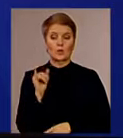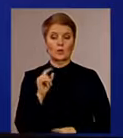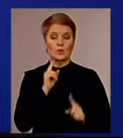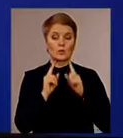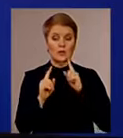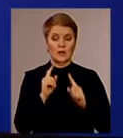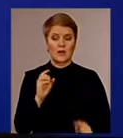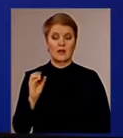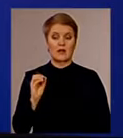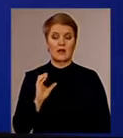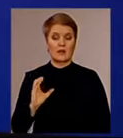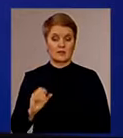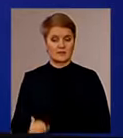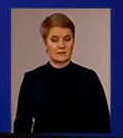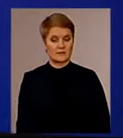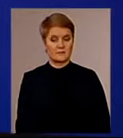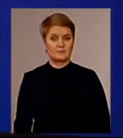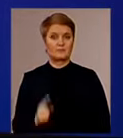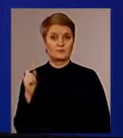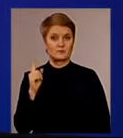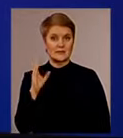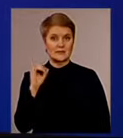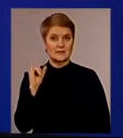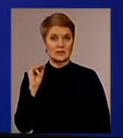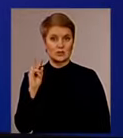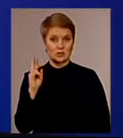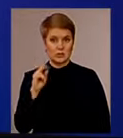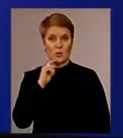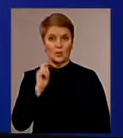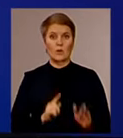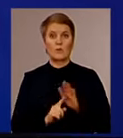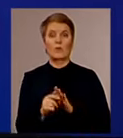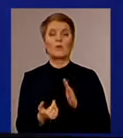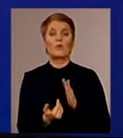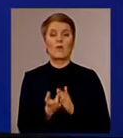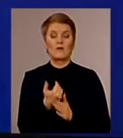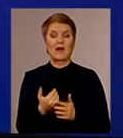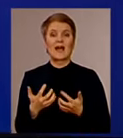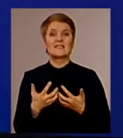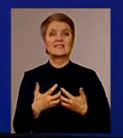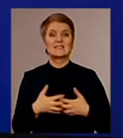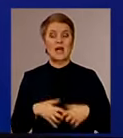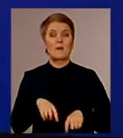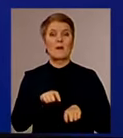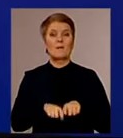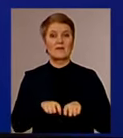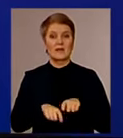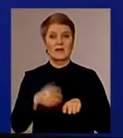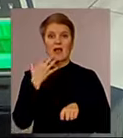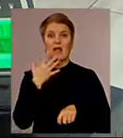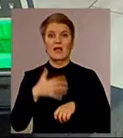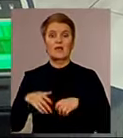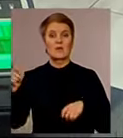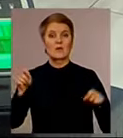З 1 січня в Україні запрацює нова система перевірки іноземних громадян за біометричними паспортами. Таку